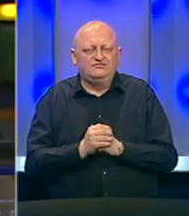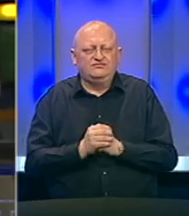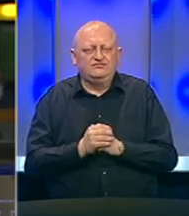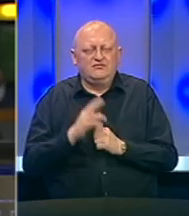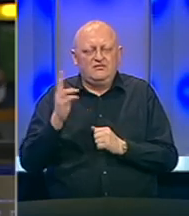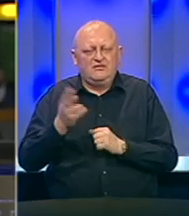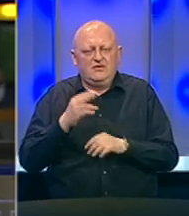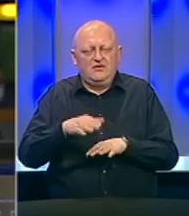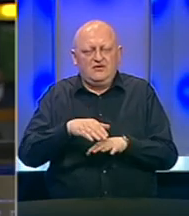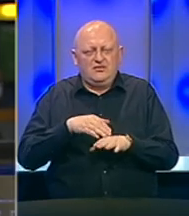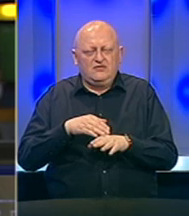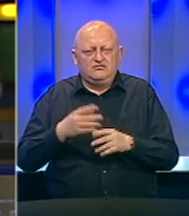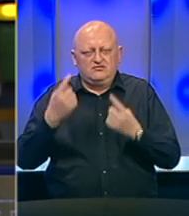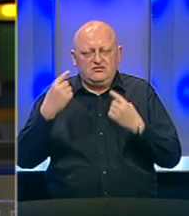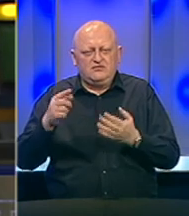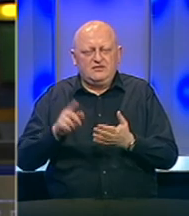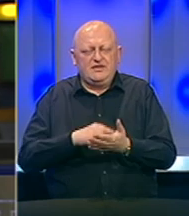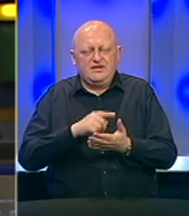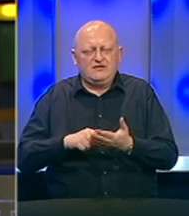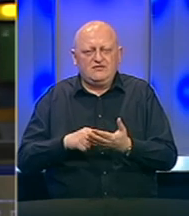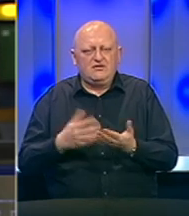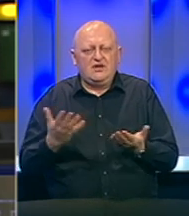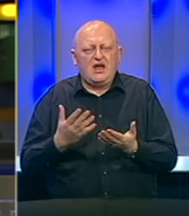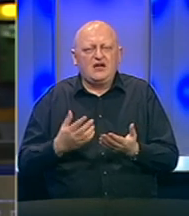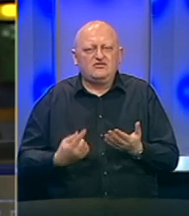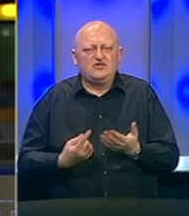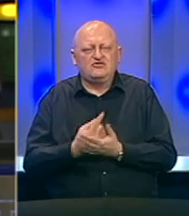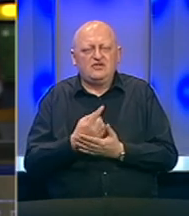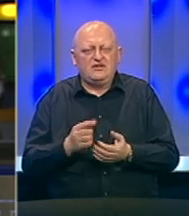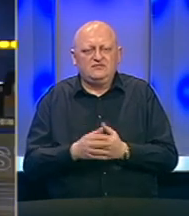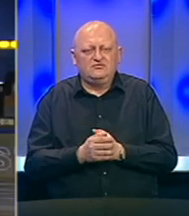Slovenija je počela sa masovnim testiranjem. Kakvi su efekti?